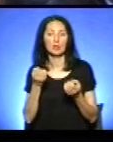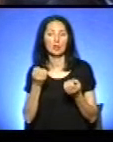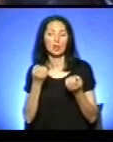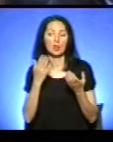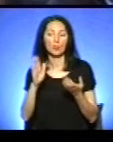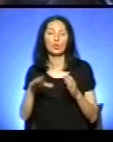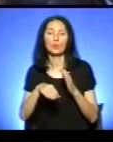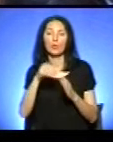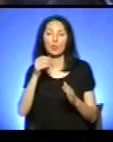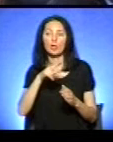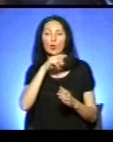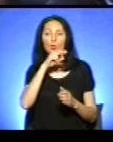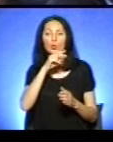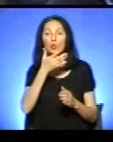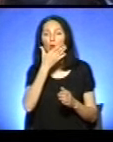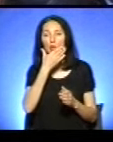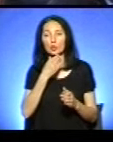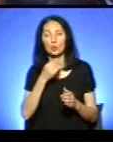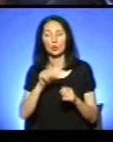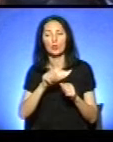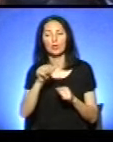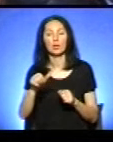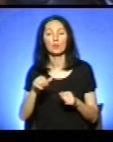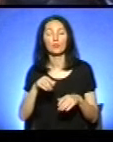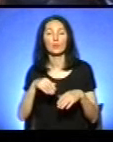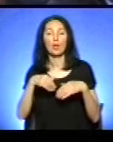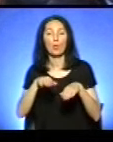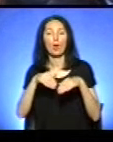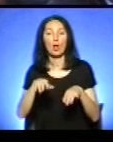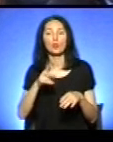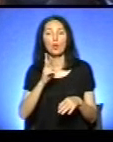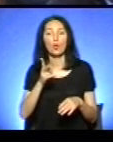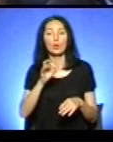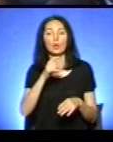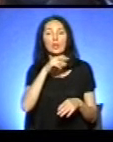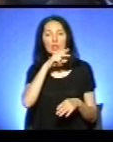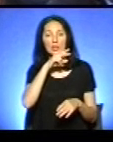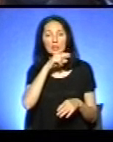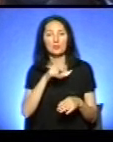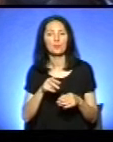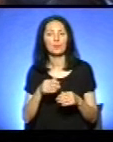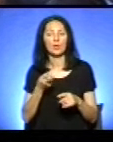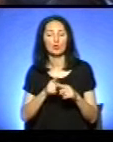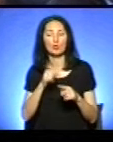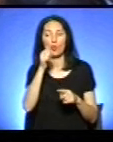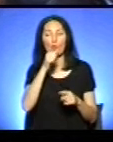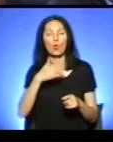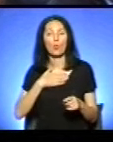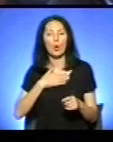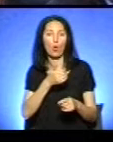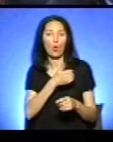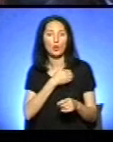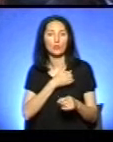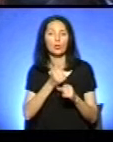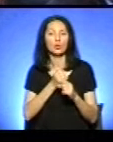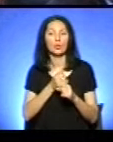вибирати козу-красуню. Окрім параду Кіз козиної програми, цього року ми хочемо встановити в Козові, як